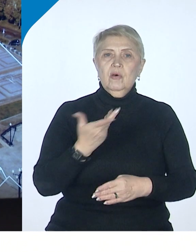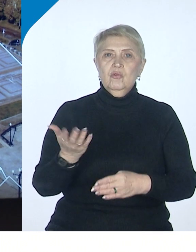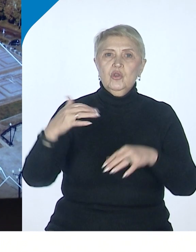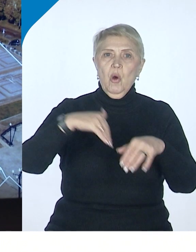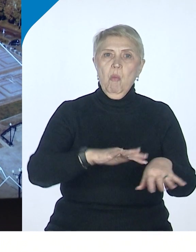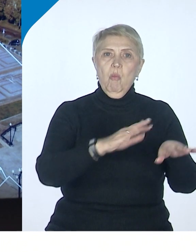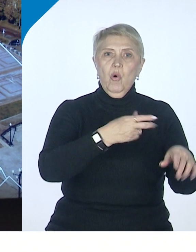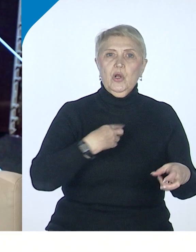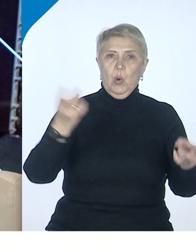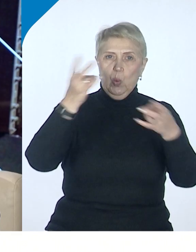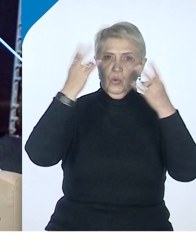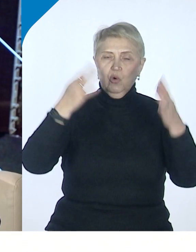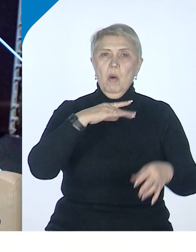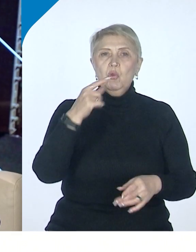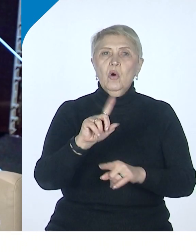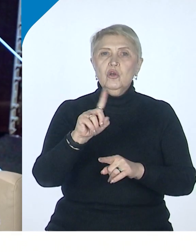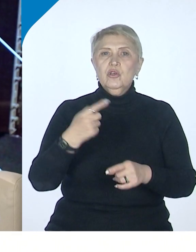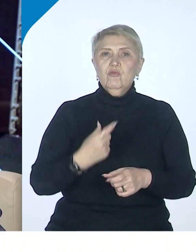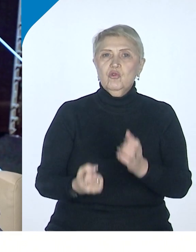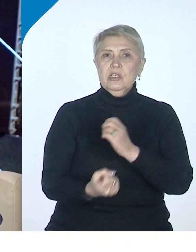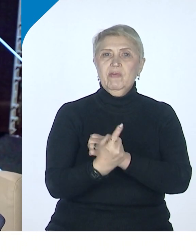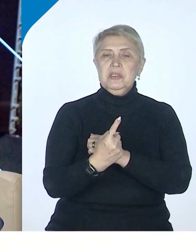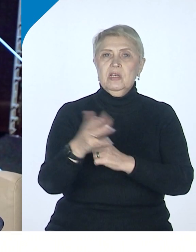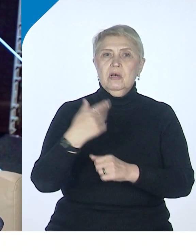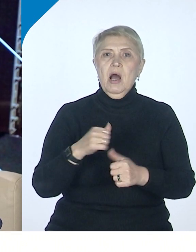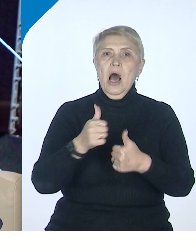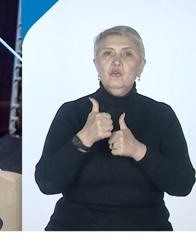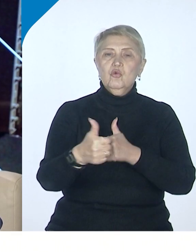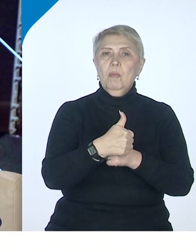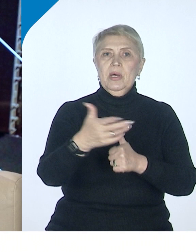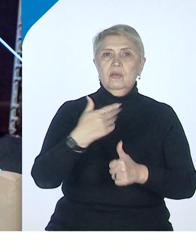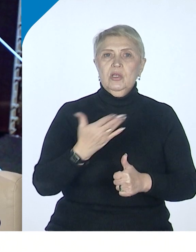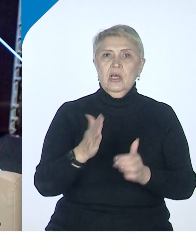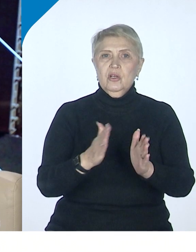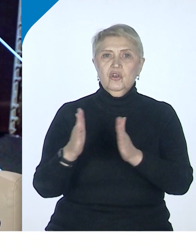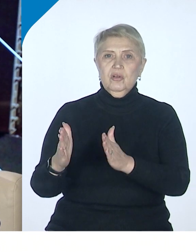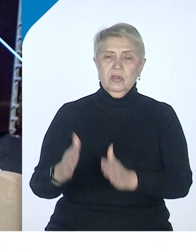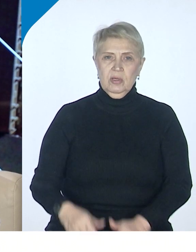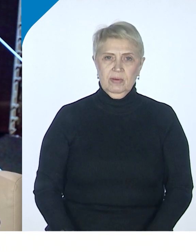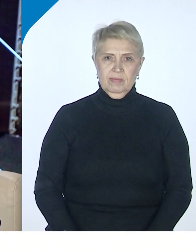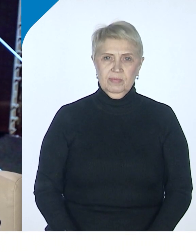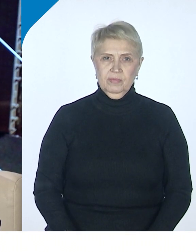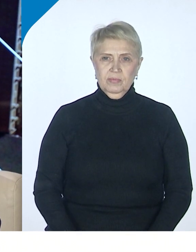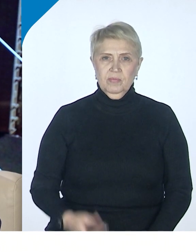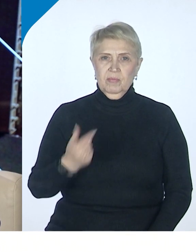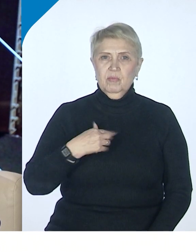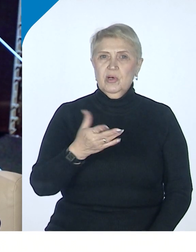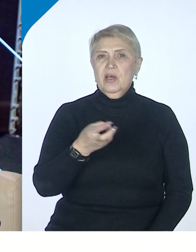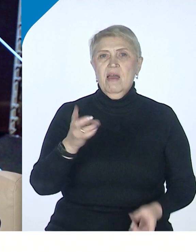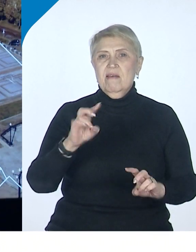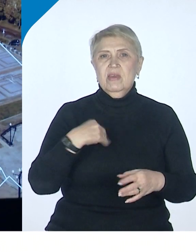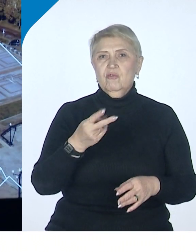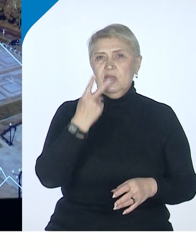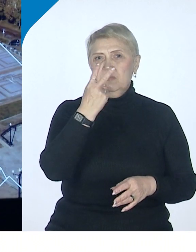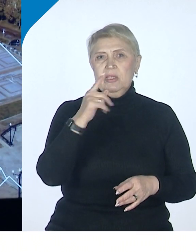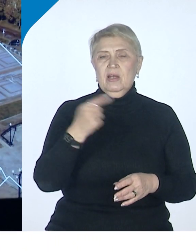много чего тогда возникло. Особый экономический режим для Дальнего Востока. Ну, мы не замахивались, конечно, на весь Дальний Восток. И